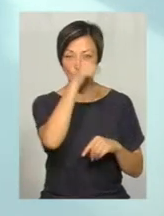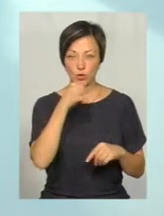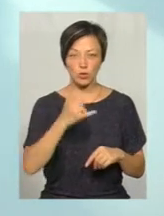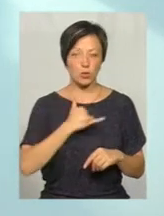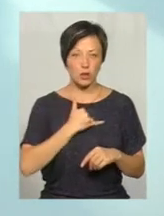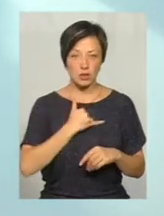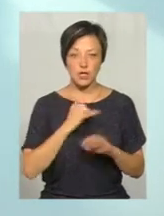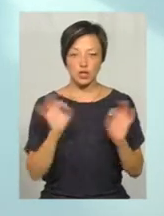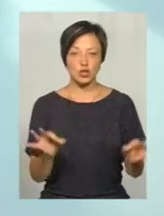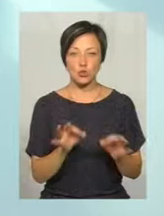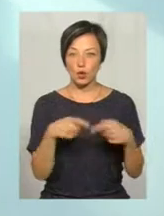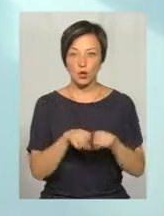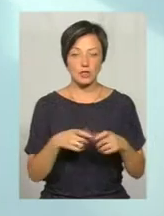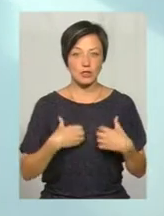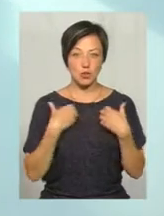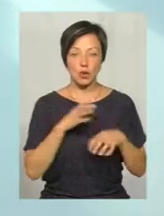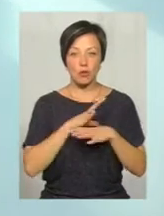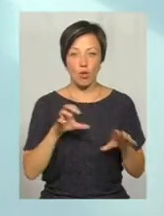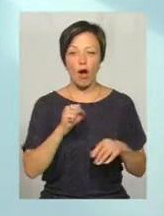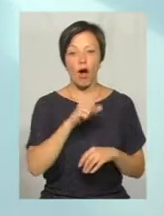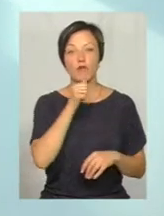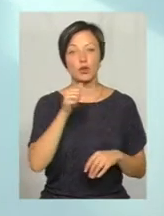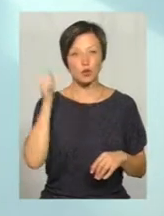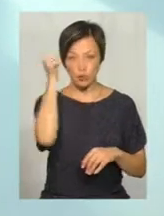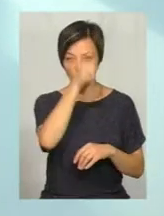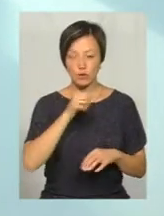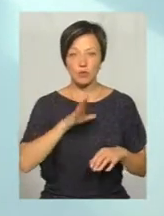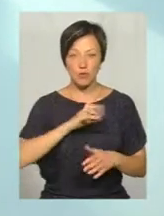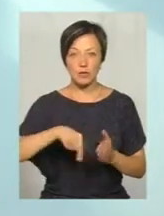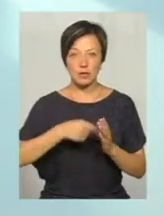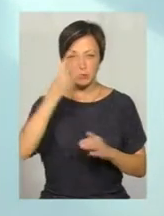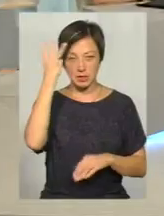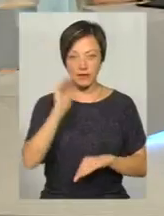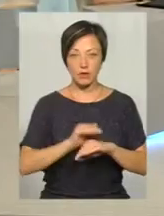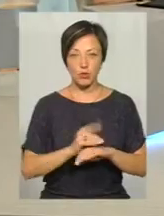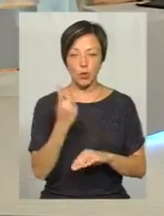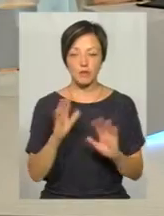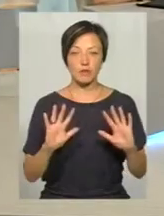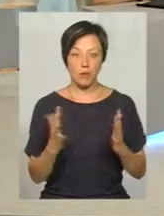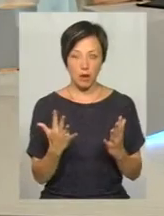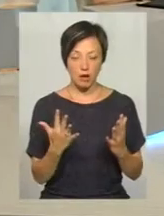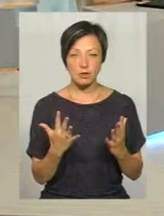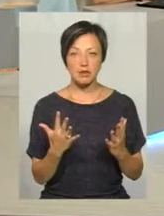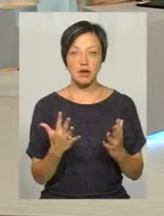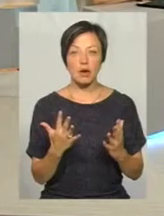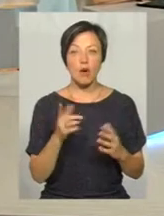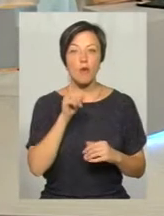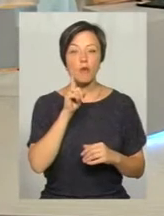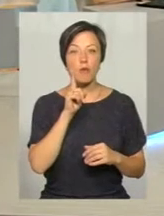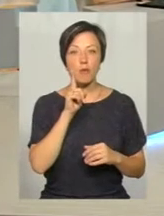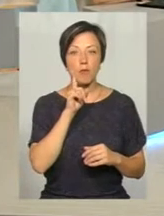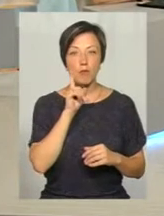в нас нічого такого страшного не було, а в тому році був в місті Хмельницькому зафіксований випадок, де молодик в